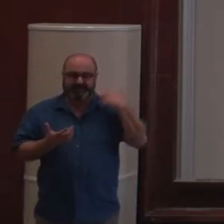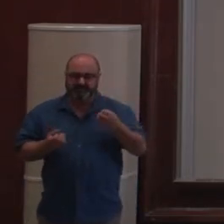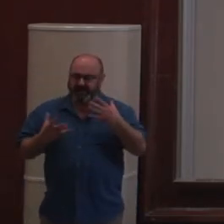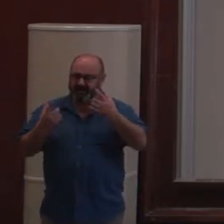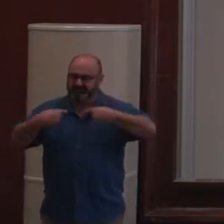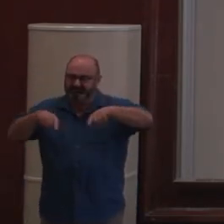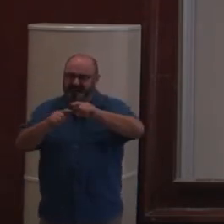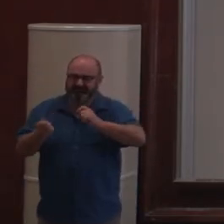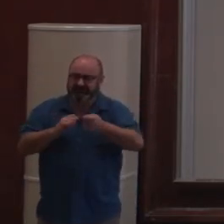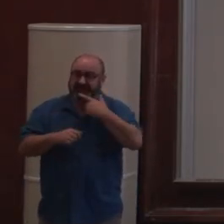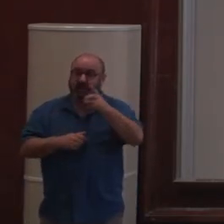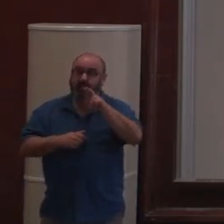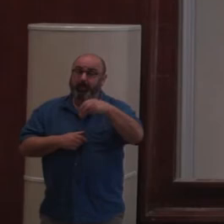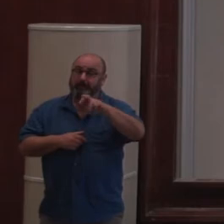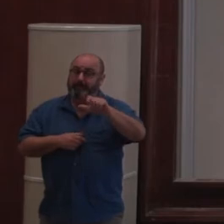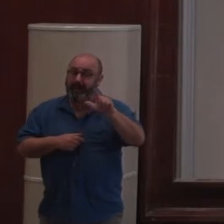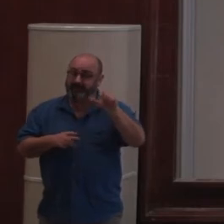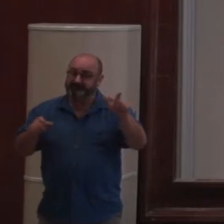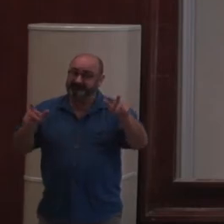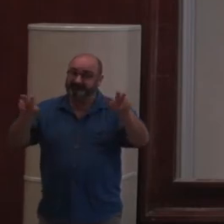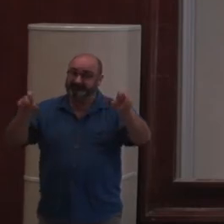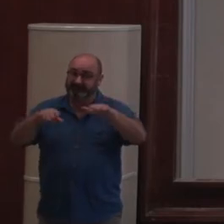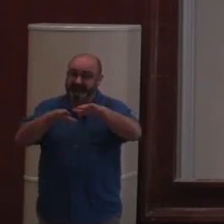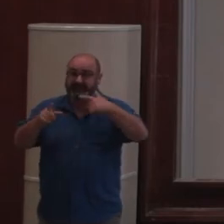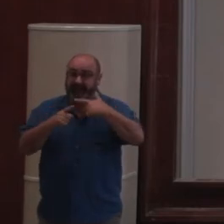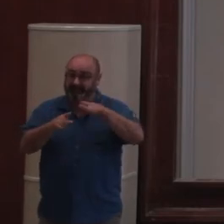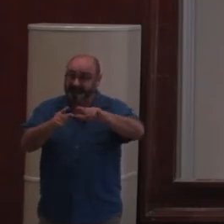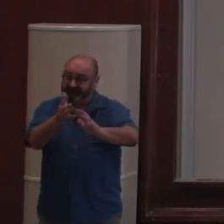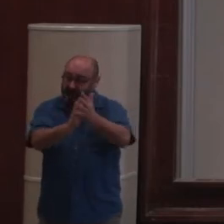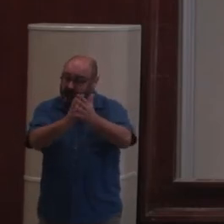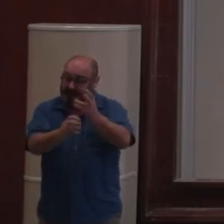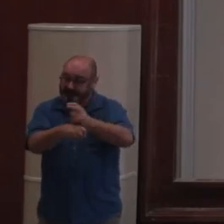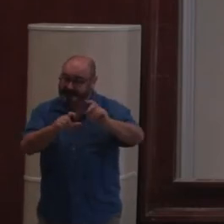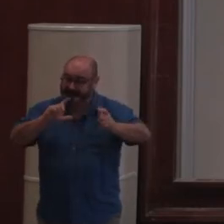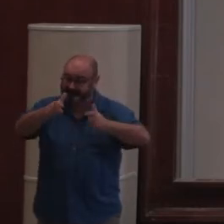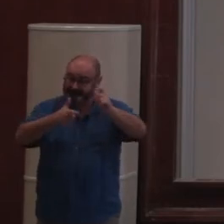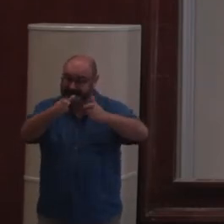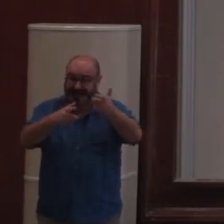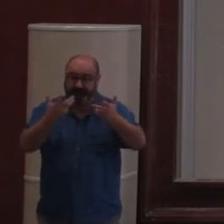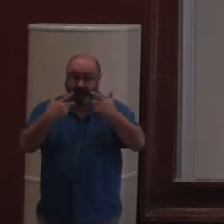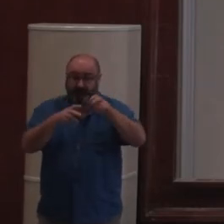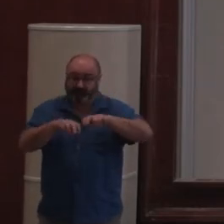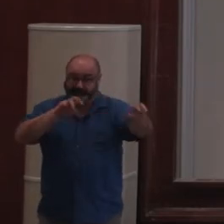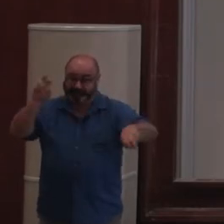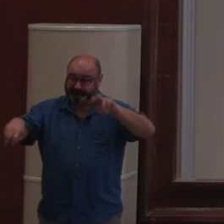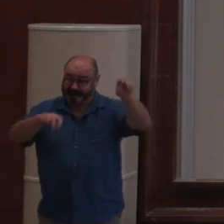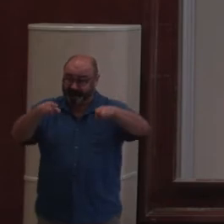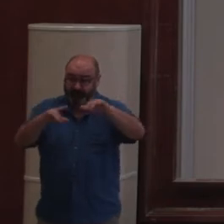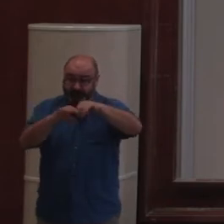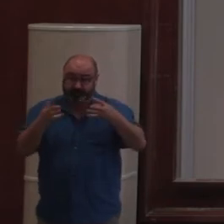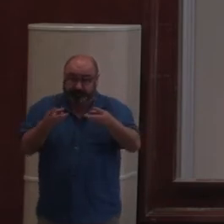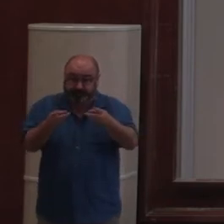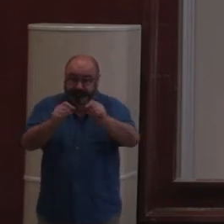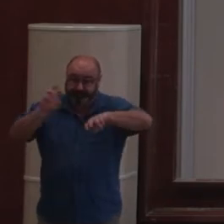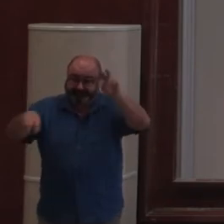-ce que Drupal est une plateforme en feu ? Est-ce qu'il faut sauter dans la mer parce que tout brûle de partout ?